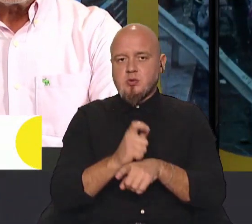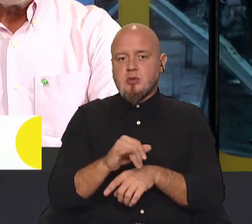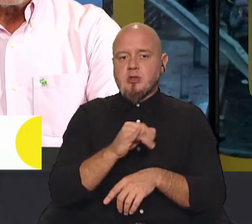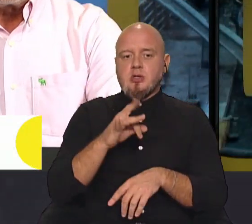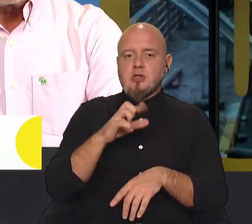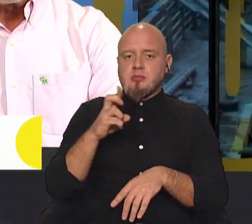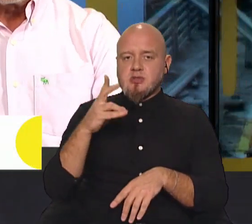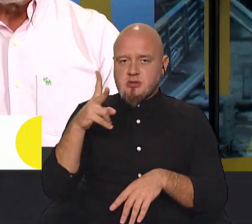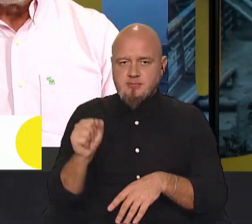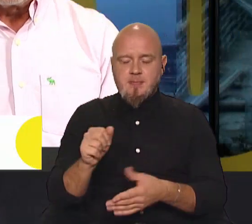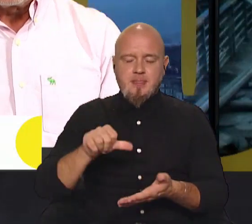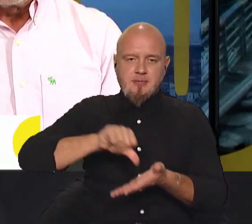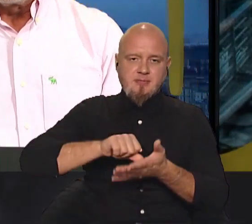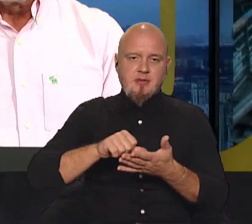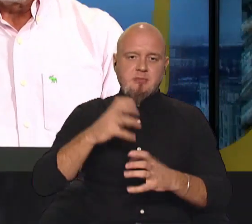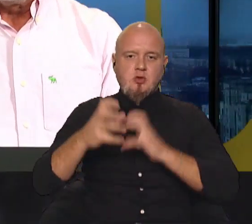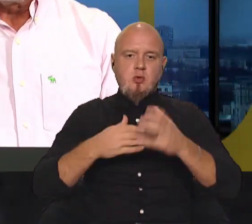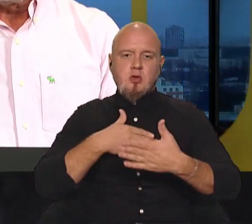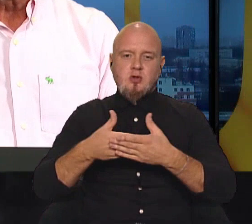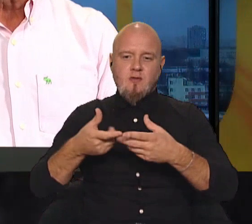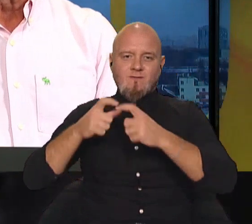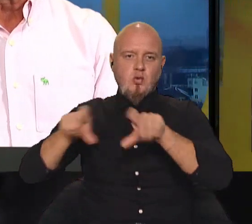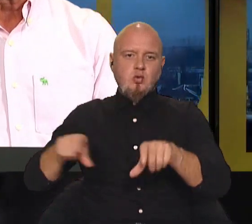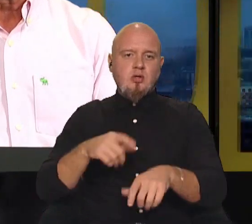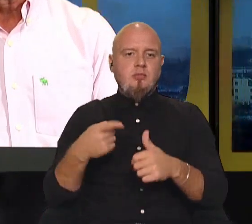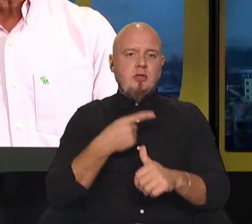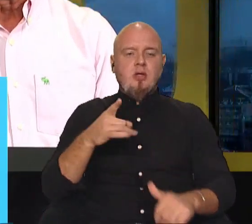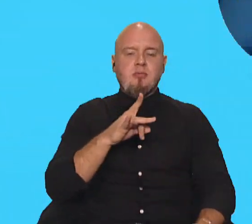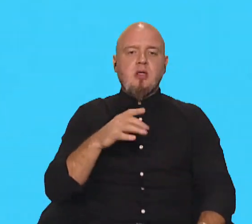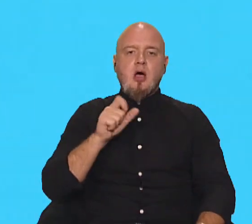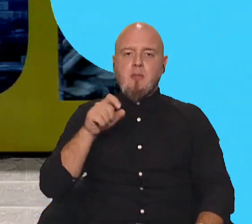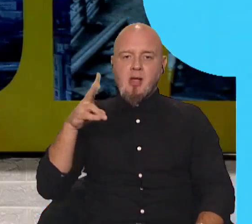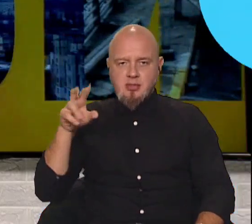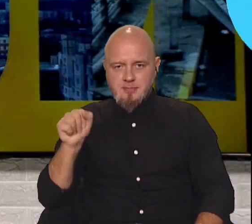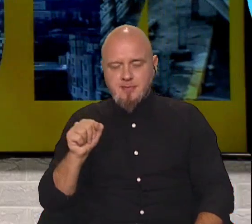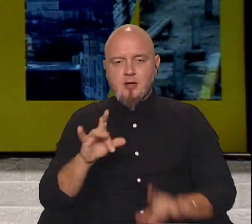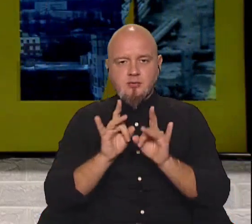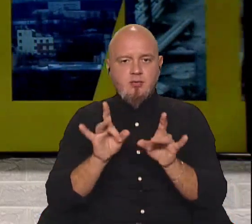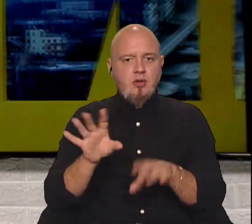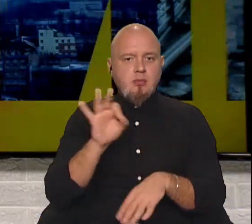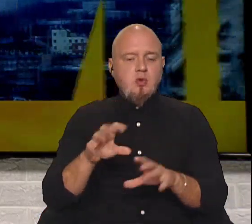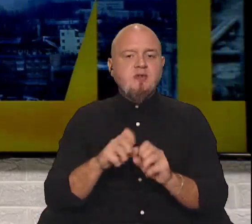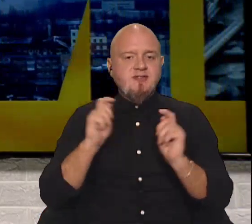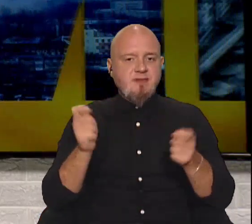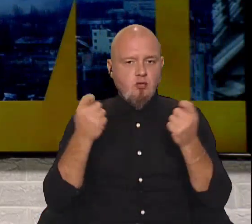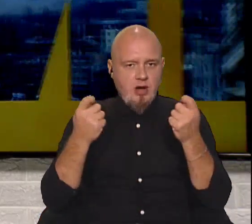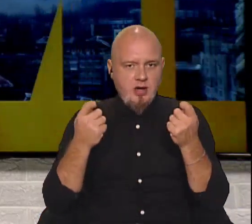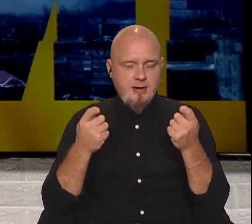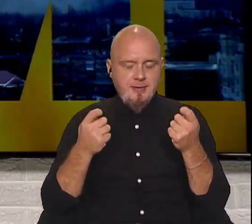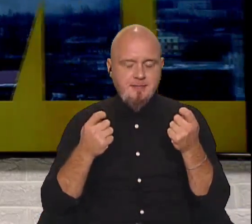Ірина Рибницька, представниця Міжнародного благодійного фонду імені Рабі Нахмана, розповідала про святкування